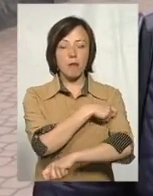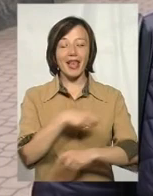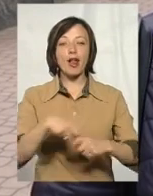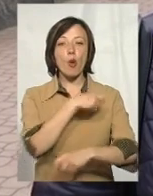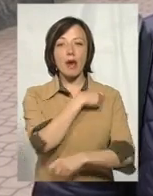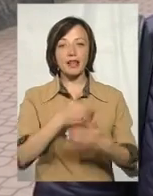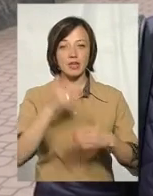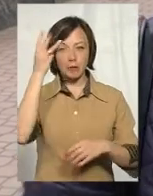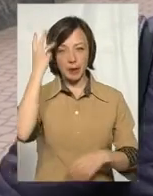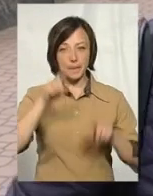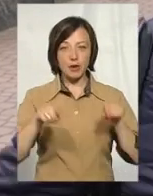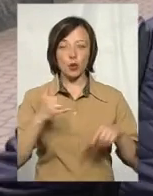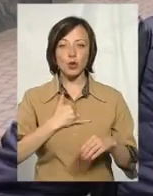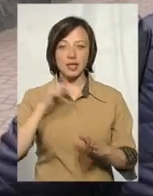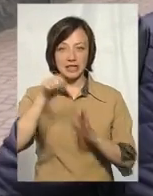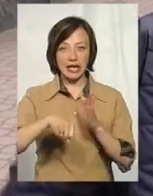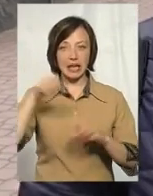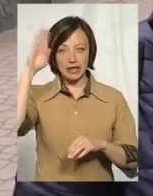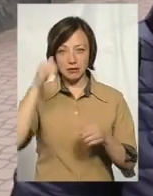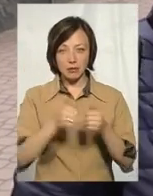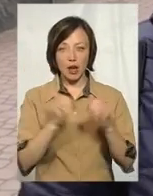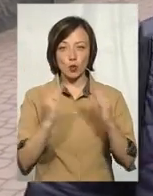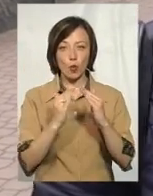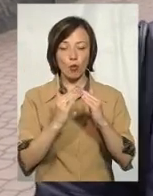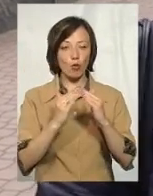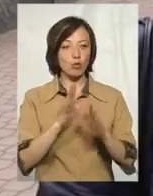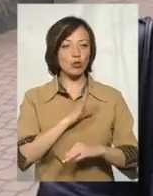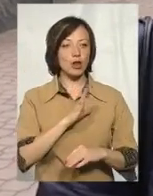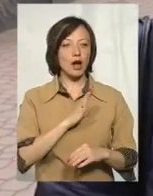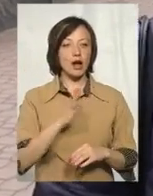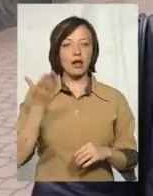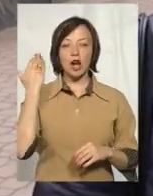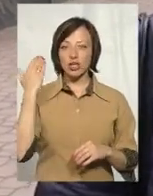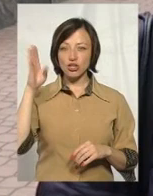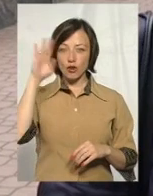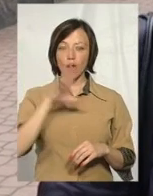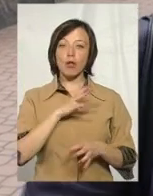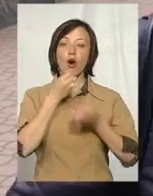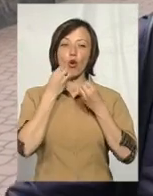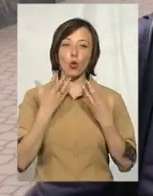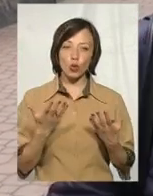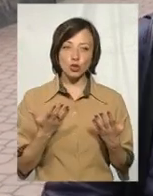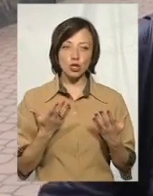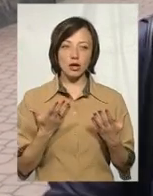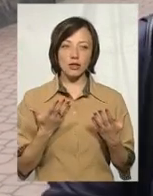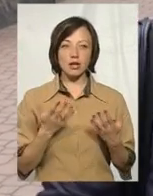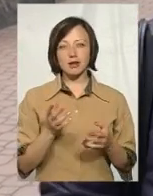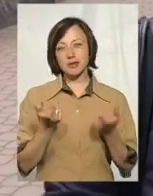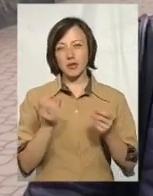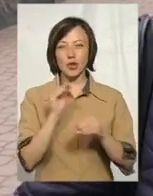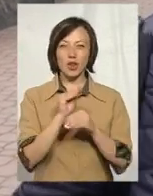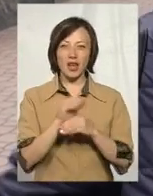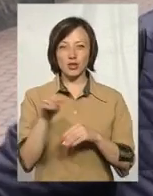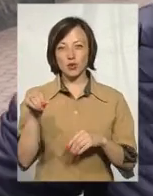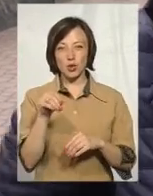І періодично в нас така керниця там біля дому була. І раніше вода була хороша, правда, з додатками солей,